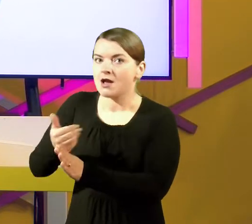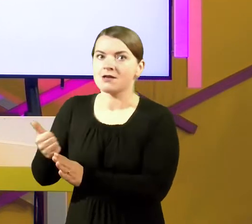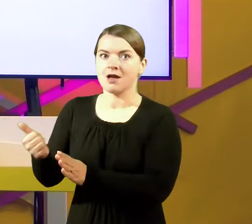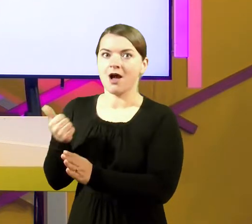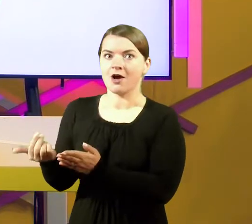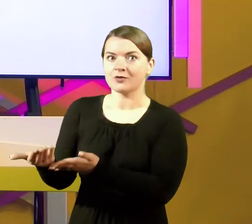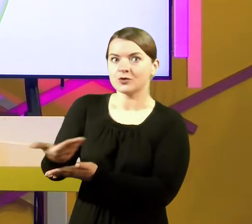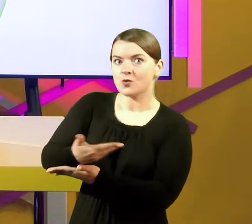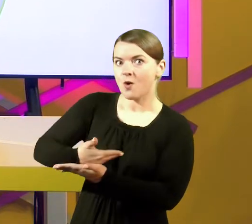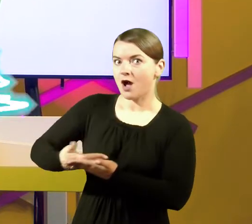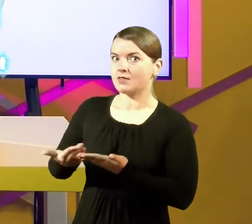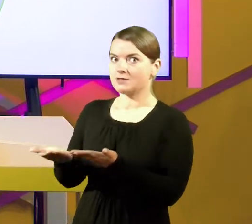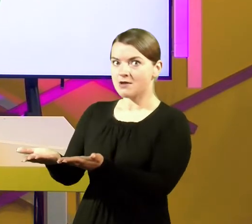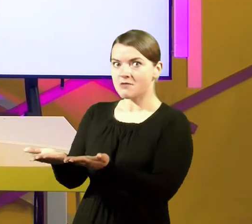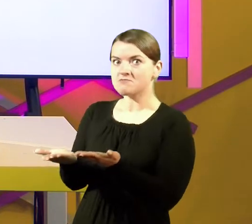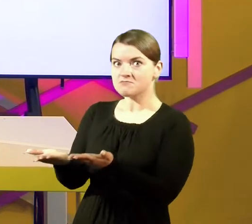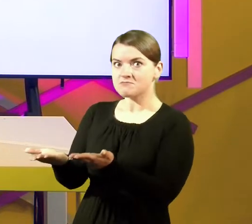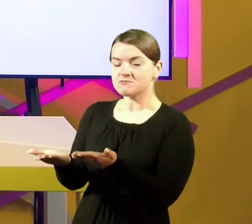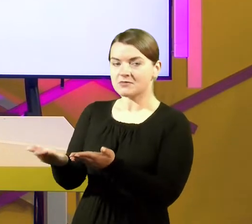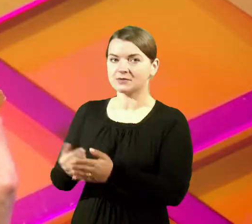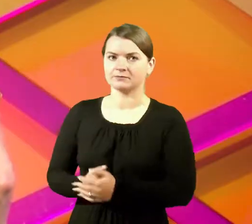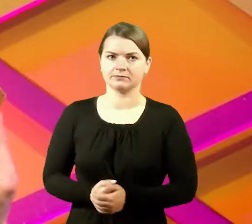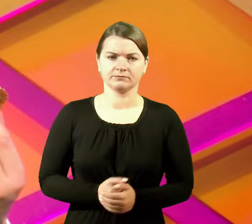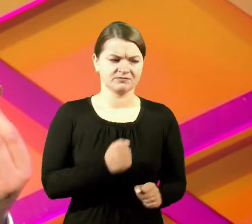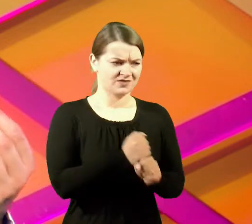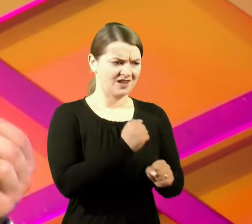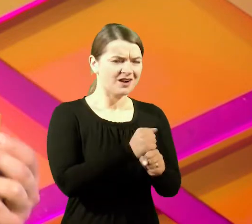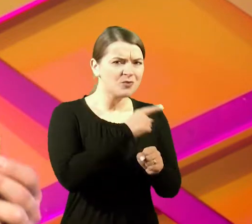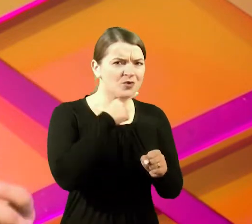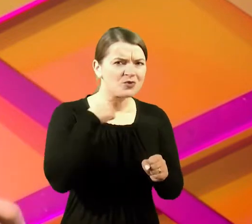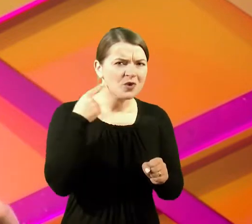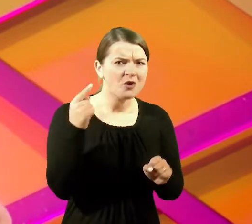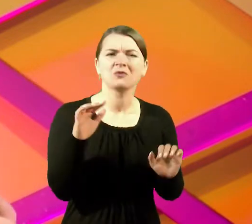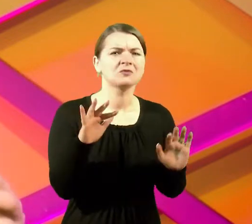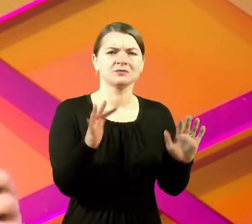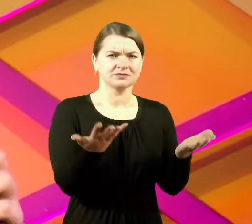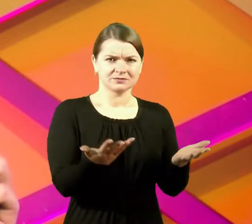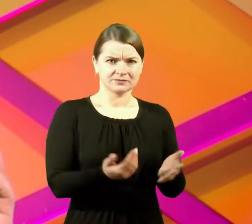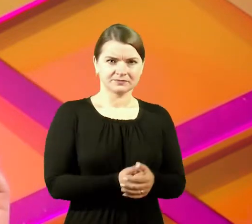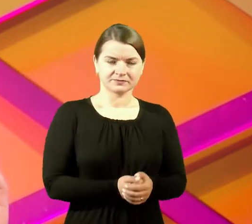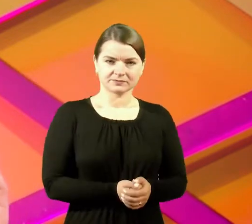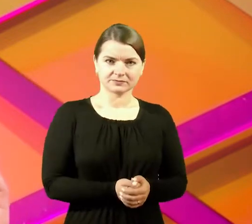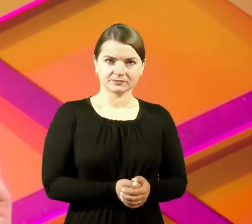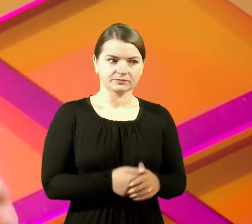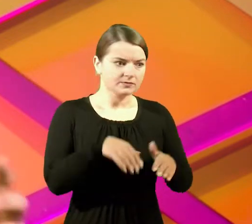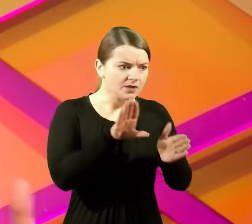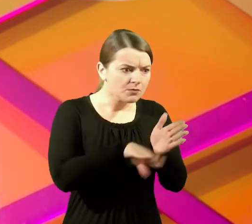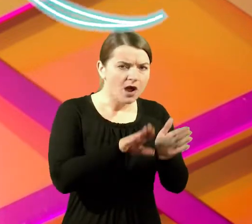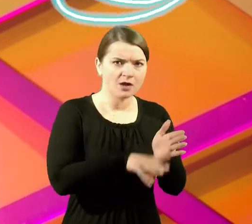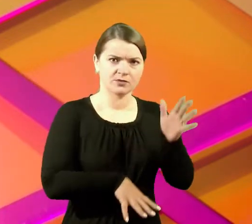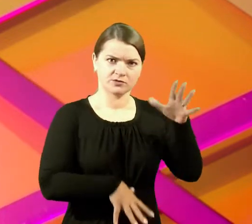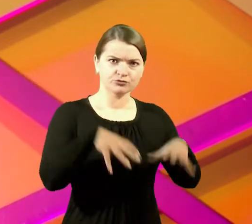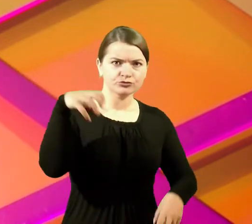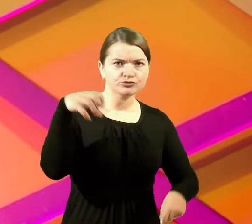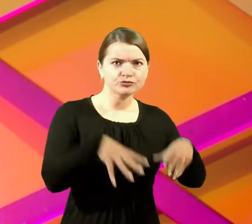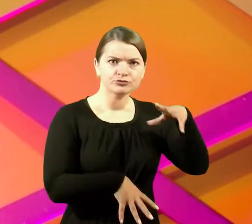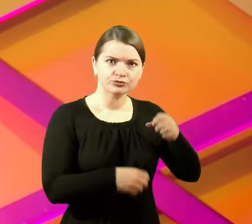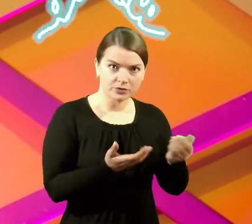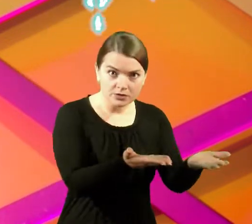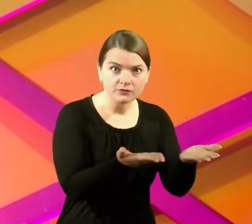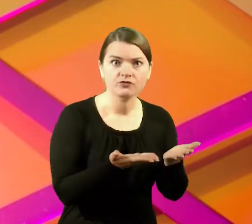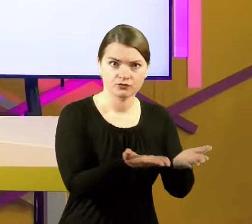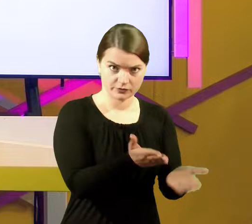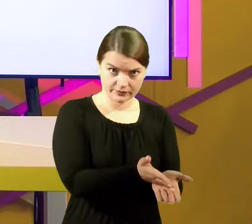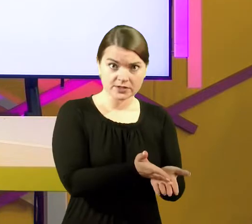nudirbti, kad ją iškėpti. Kokio daug darbo? Tikriausiai tiesiog tešklo sumaišyti